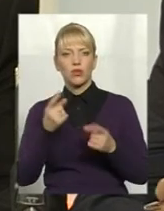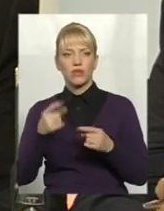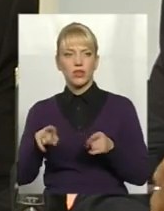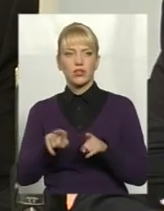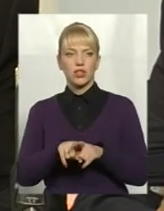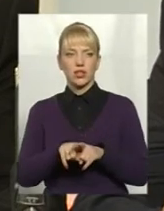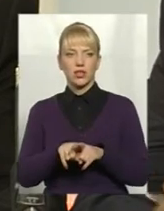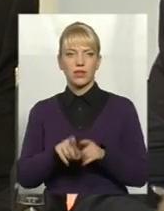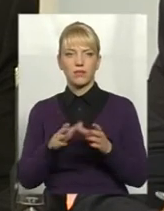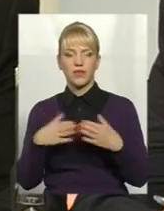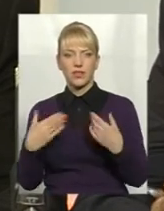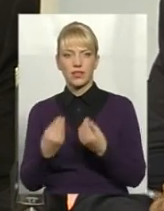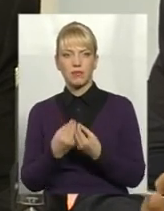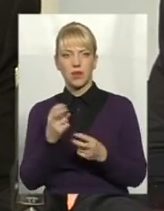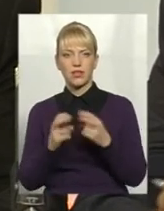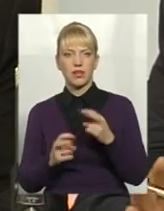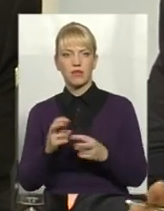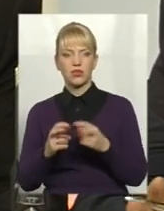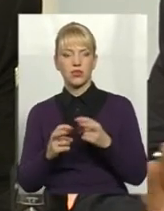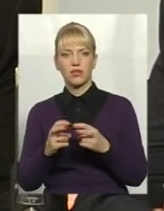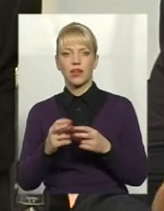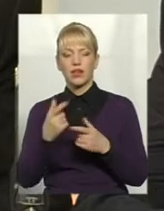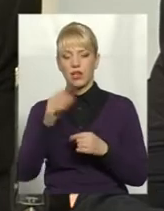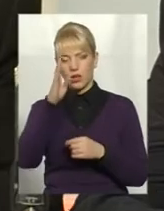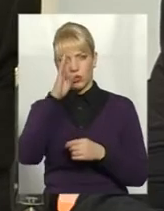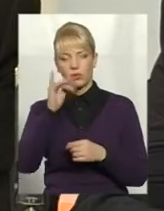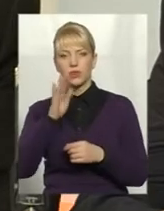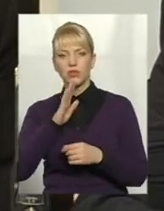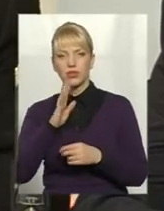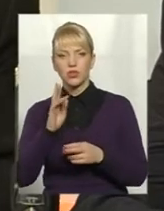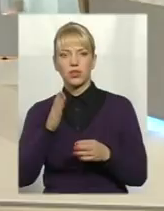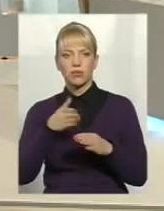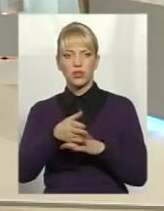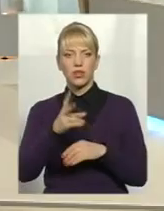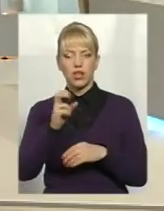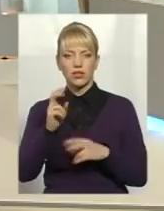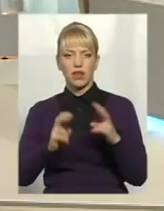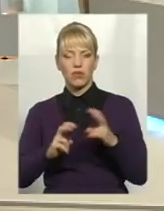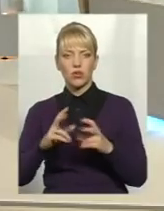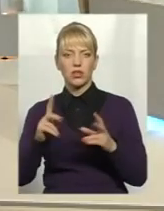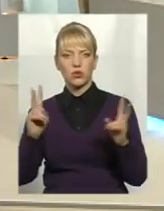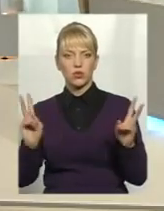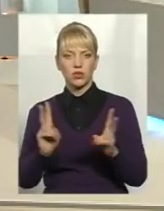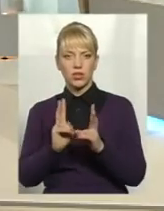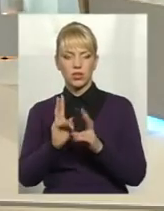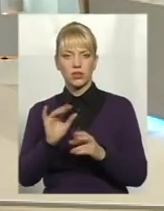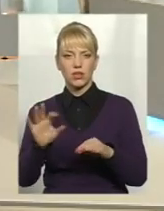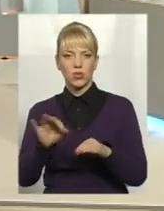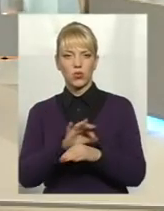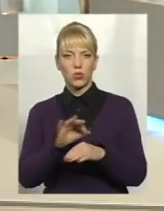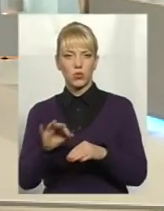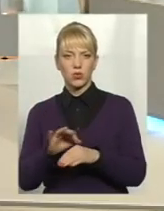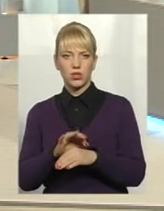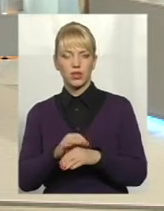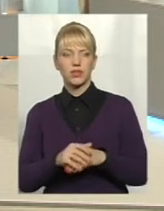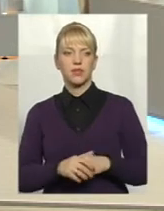сімей заводських. От як хлопець і дівчина прийшли на завод, так і вони зустрілися, одружилися. Вже таких багато